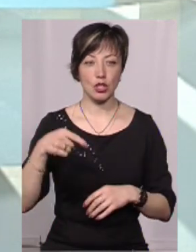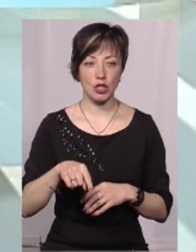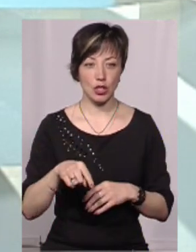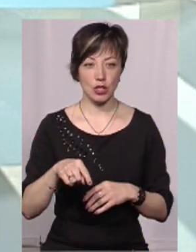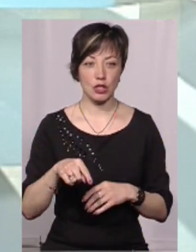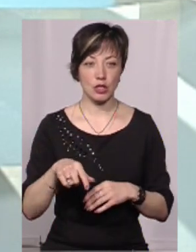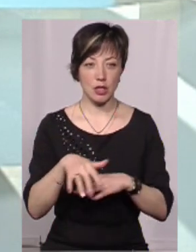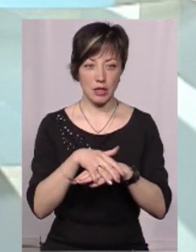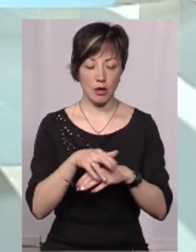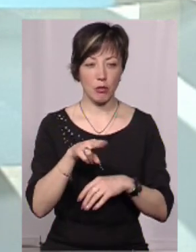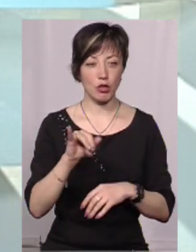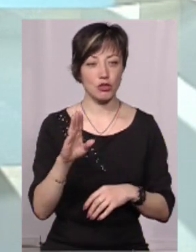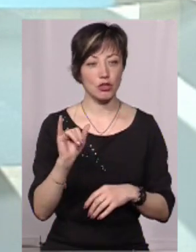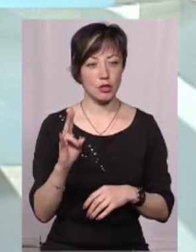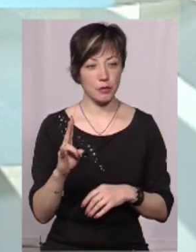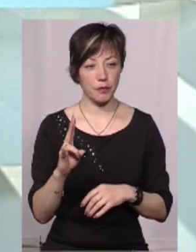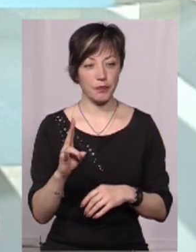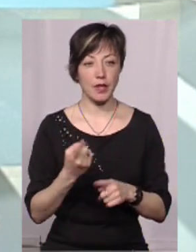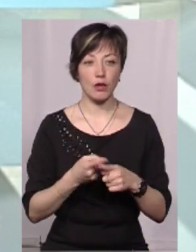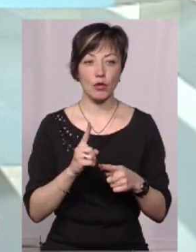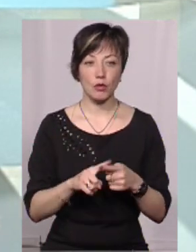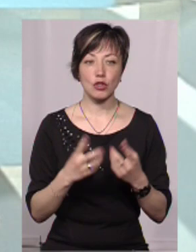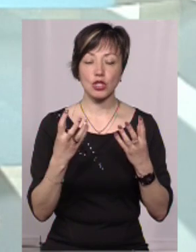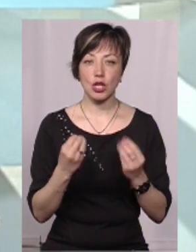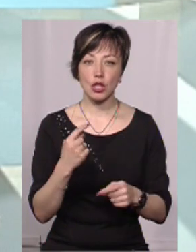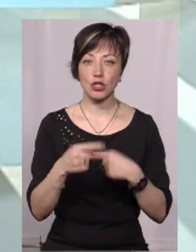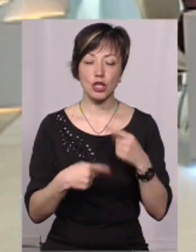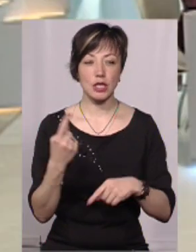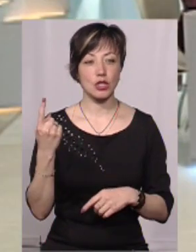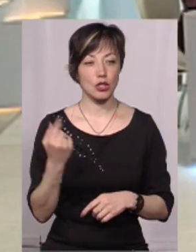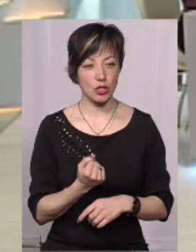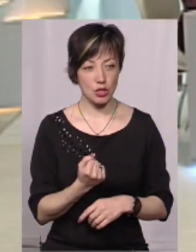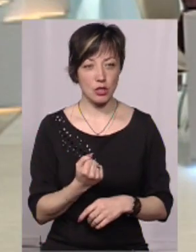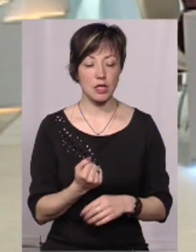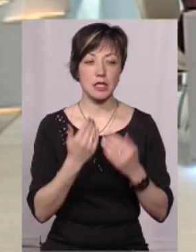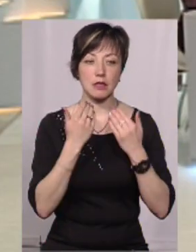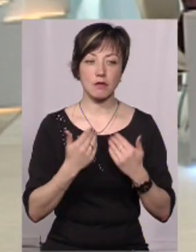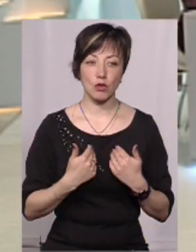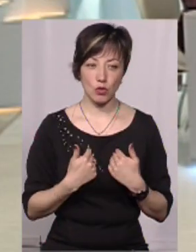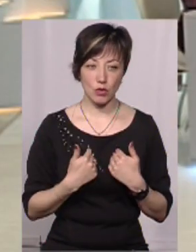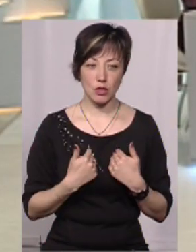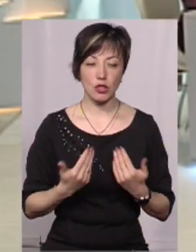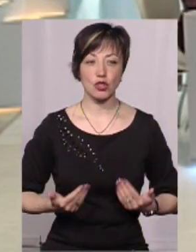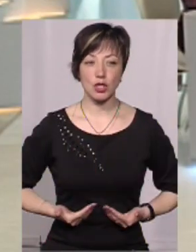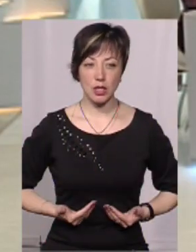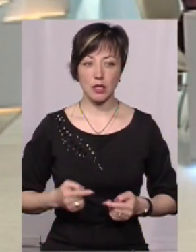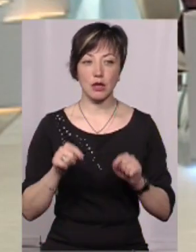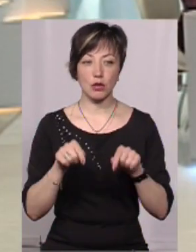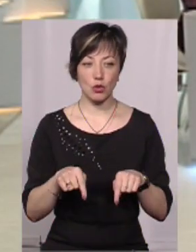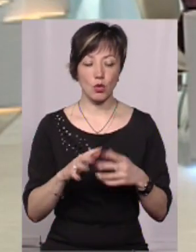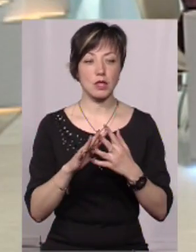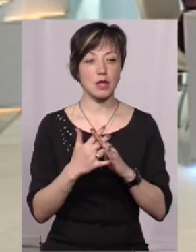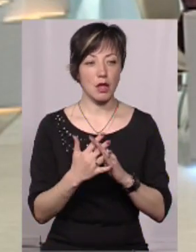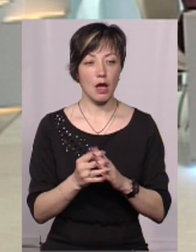населення Пліщинської сільської ради. Тому буквально ще через тиждень до мене звернулися жителі цього